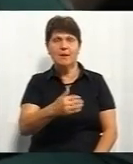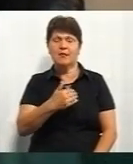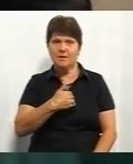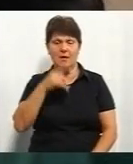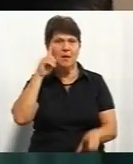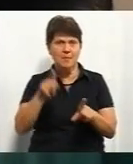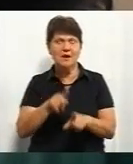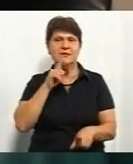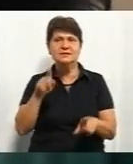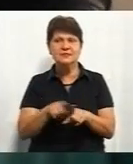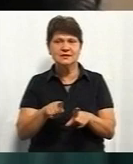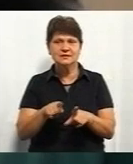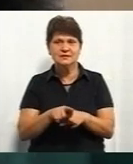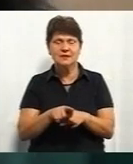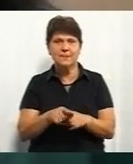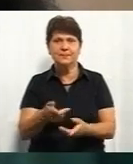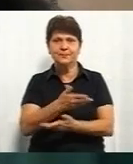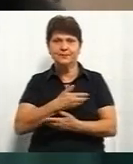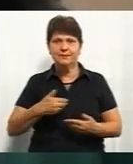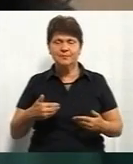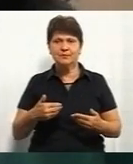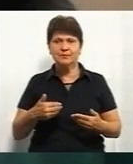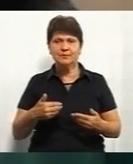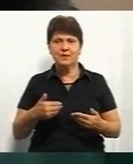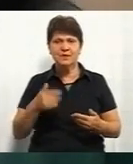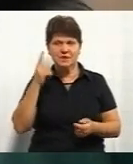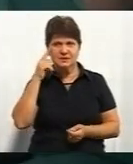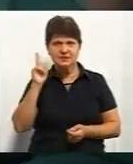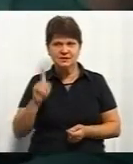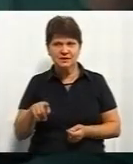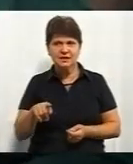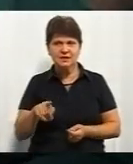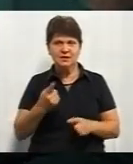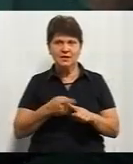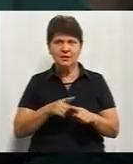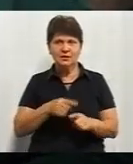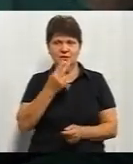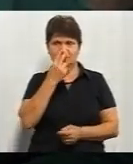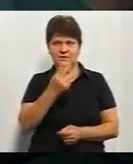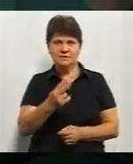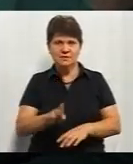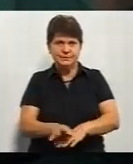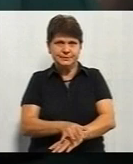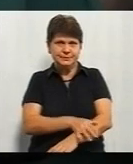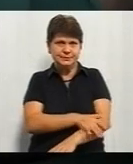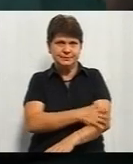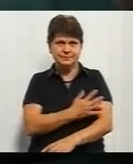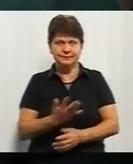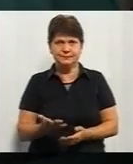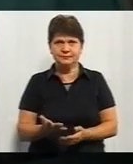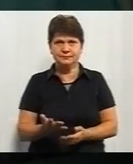гроб. Його завезли, і ми такі, як отого не міли, знаєте, вони оця, дивіться, йдуть мурашки. Взагалі, ну,